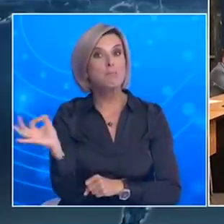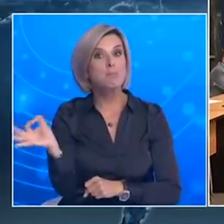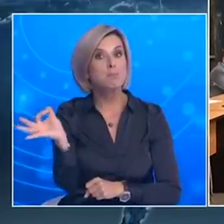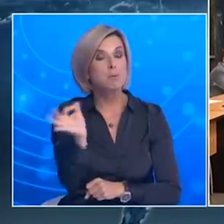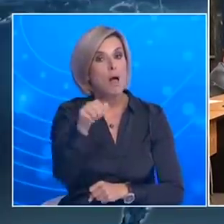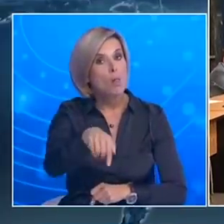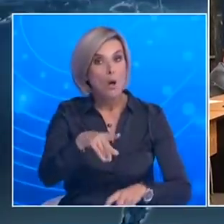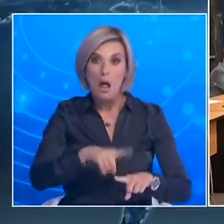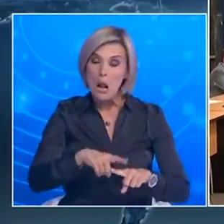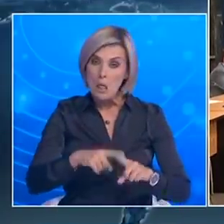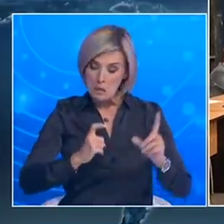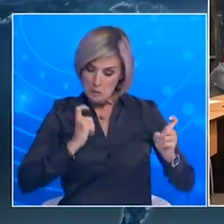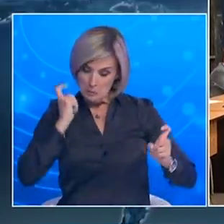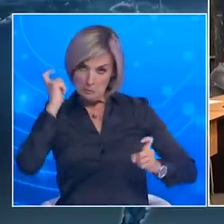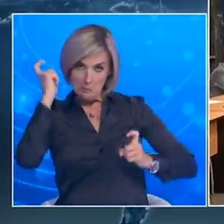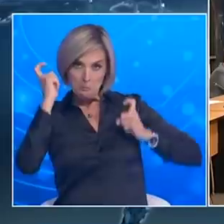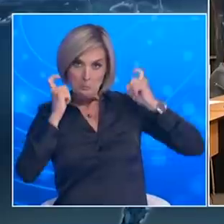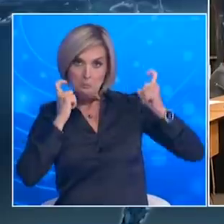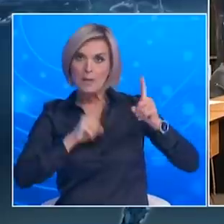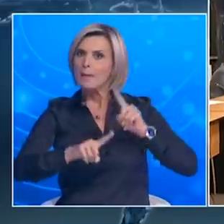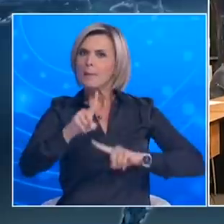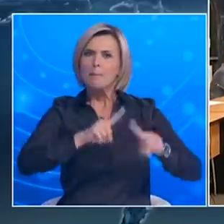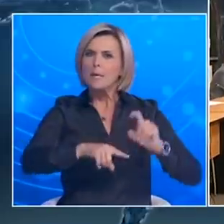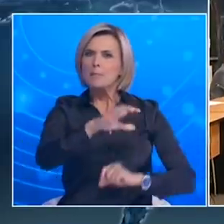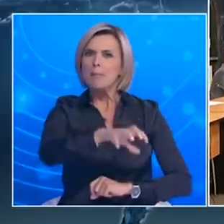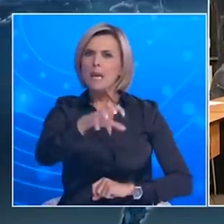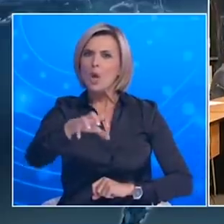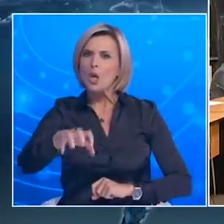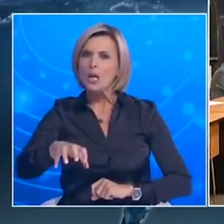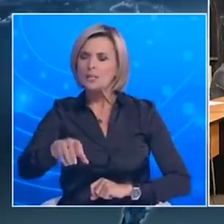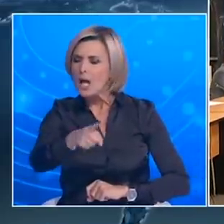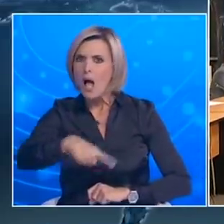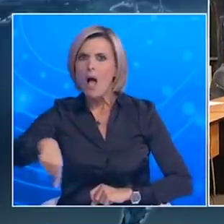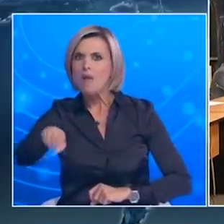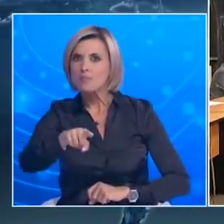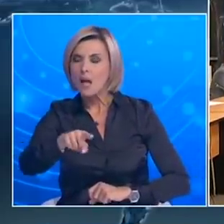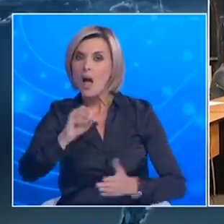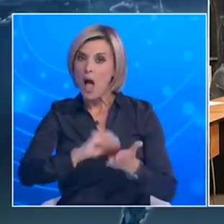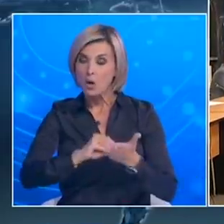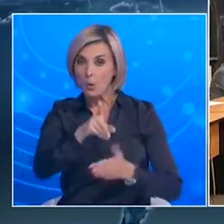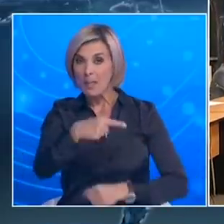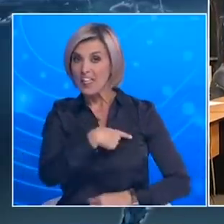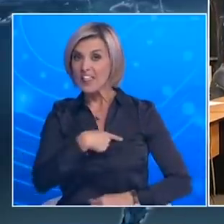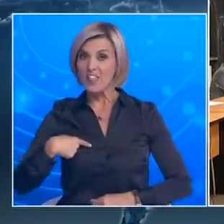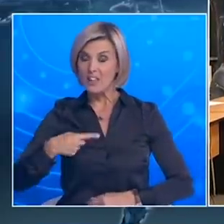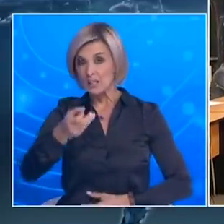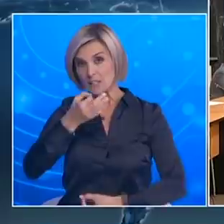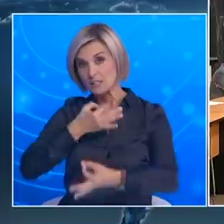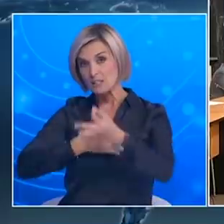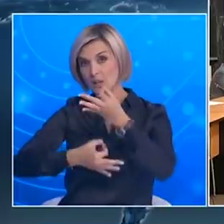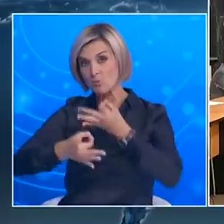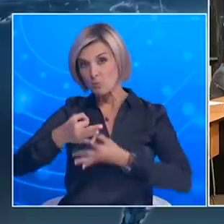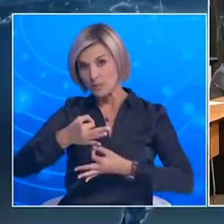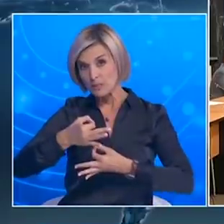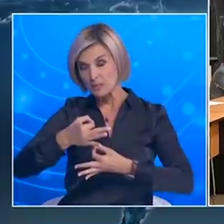Θα ήθελα να ρωτήσω αν γνωρίζουμε σε ποιες περιοχές βρίσκονται αυτά πρώτον Και δεύτερον τον κύριο Μαγιορκίνη, αν μπορούμε να δούμε, γιατί